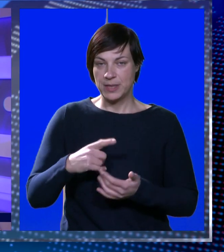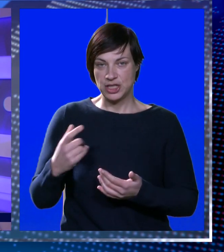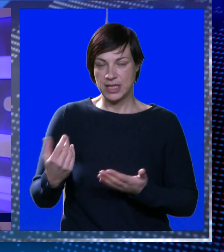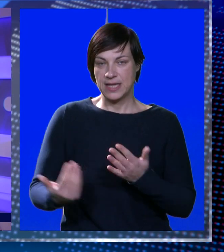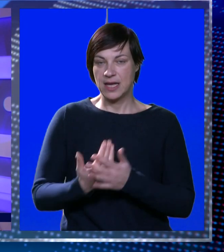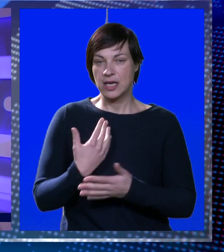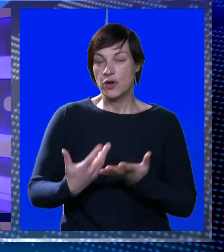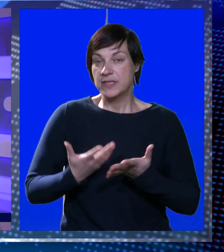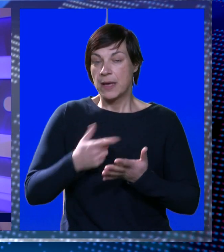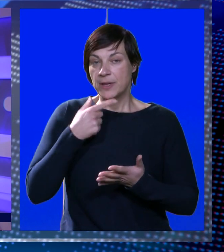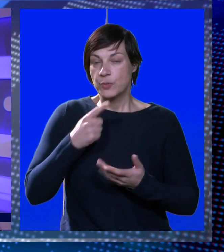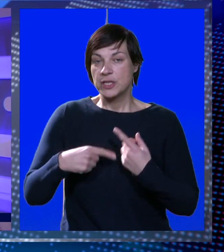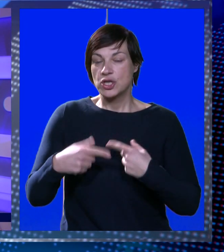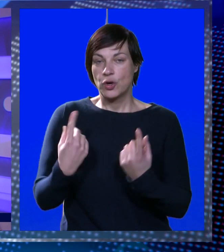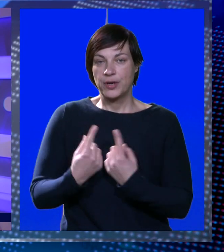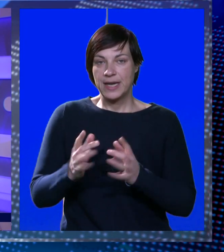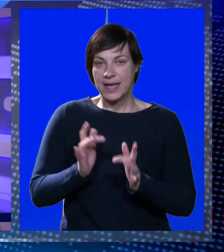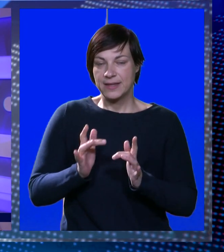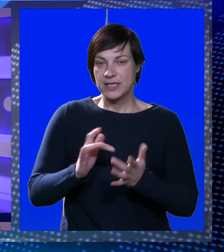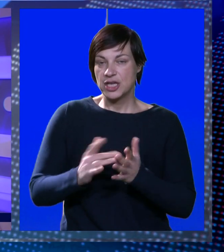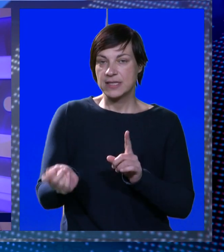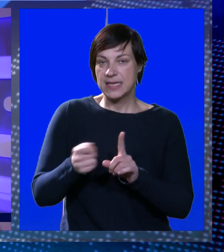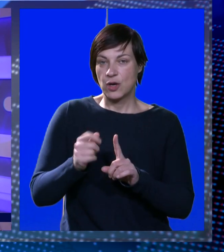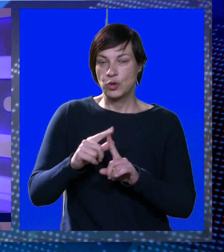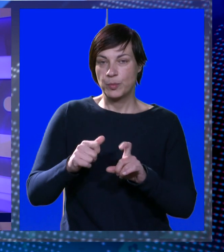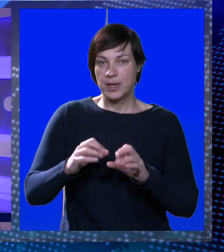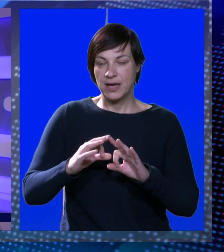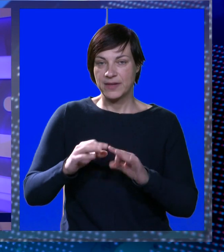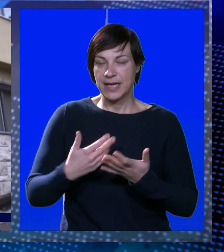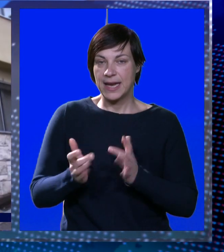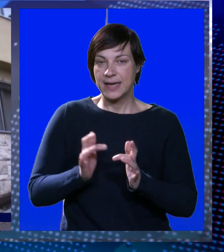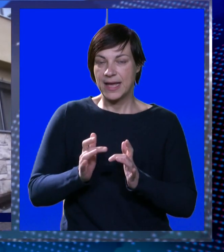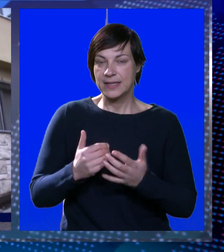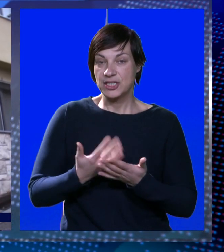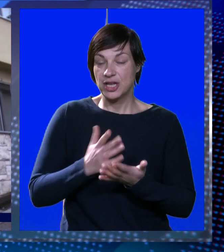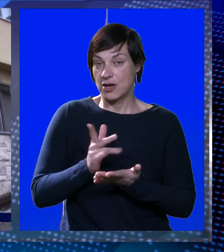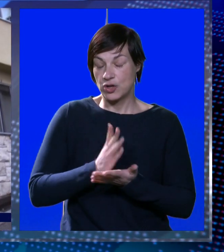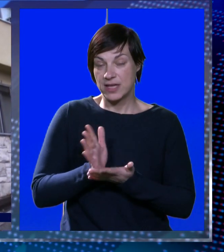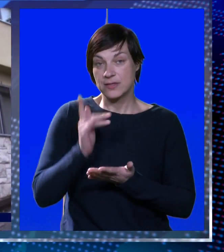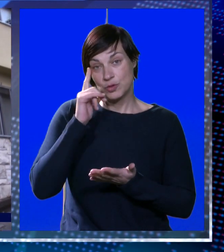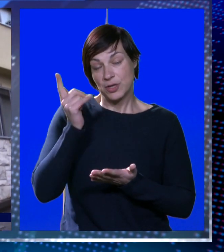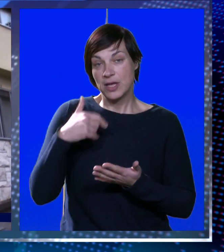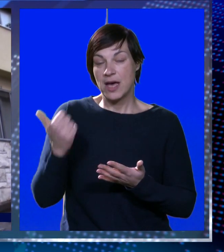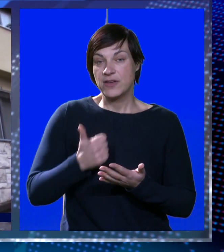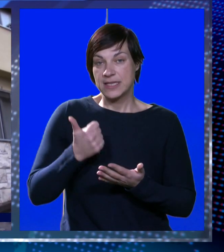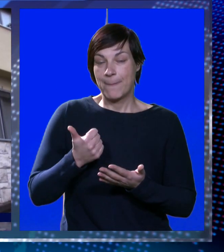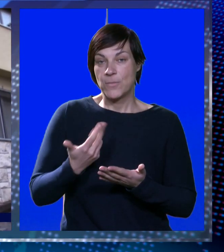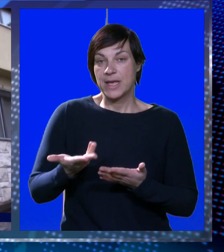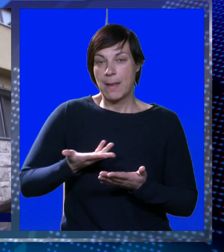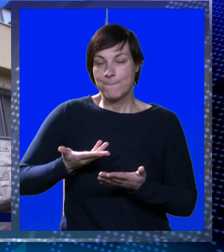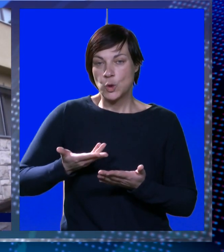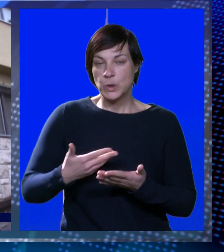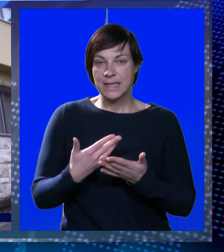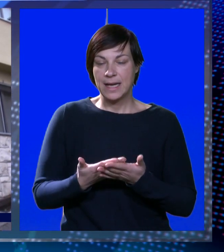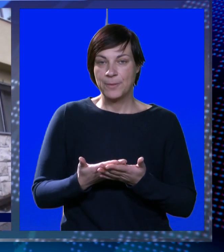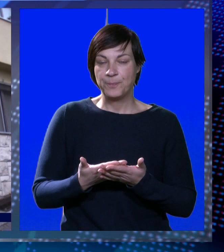obilježile dan. Novi zaplet u priči oko natječaja za zakup Dubravke na pilama. Na natječaj se, kako neslužbeno doznajemo, javio samo